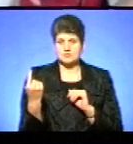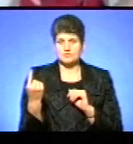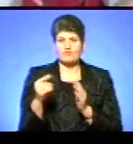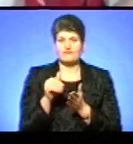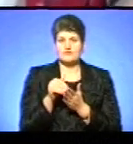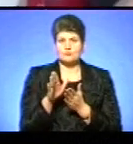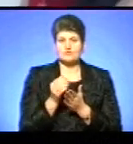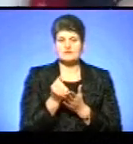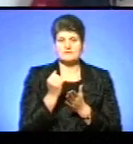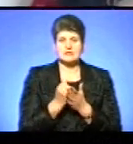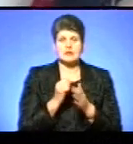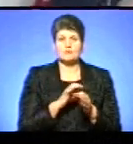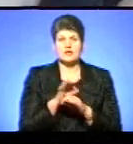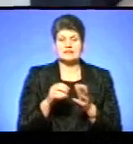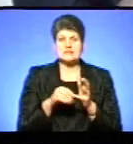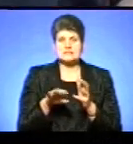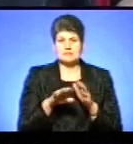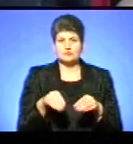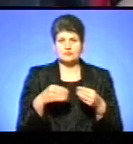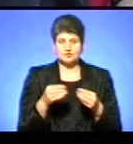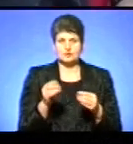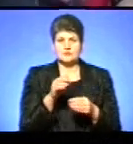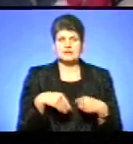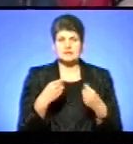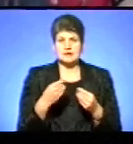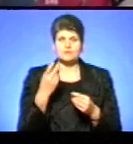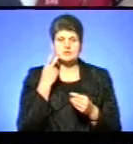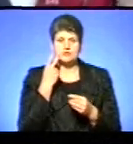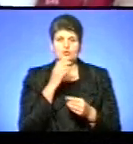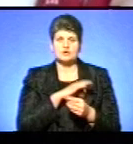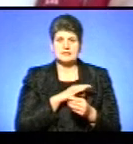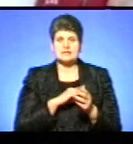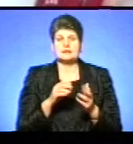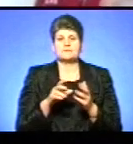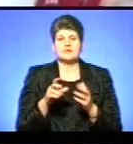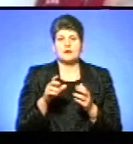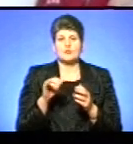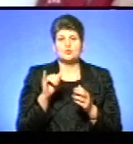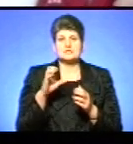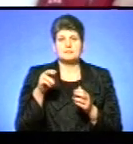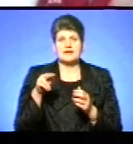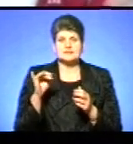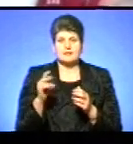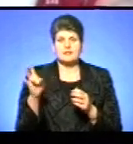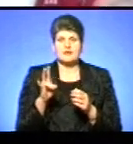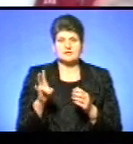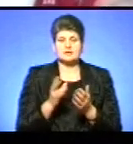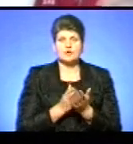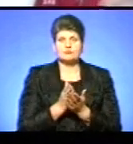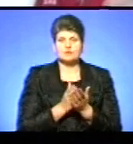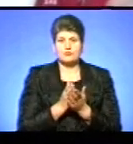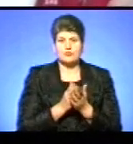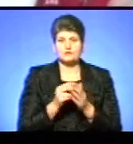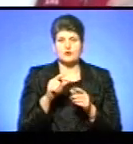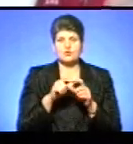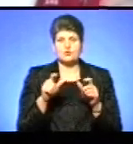відмову за твердження проєкту землеустрою щодо відведення у постійне користування земельної ділянки Почаївської-Свято-Успенській лаврії для обслуговування братського корпуса номер